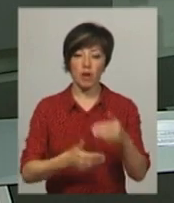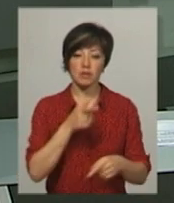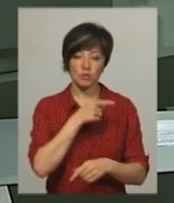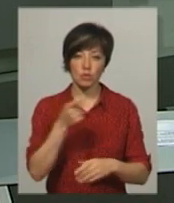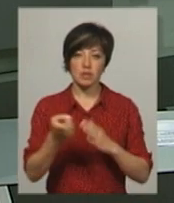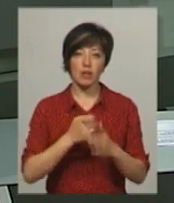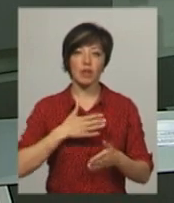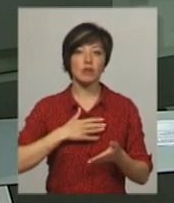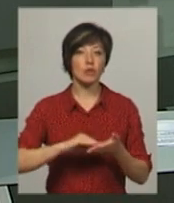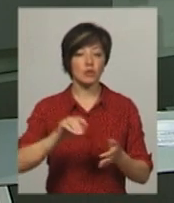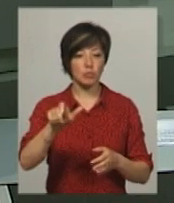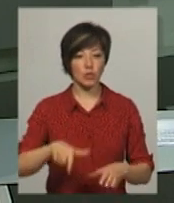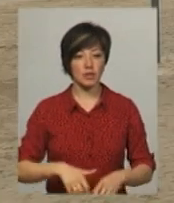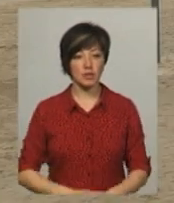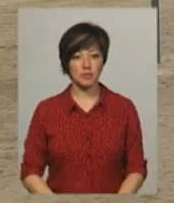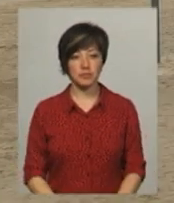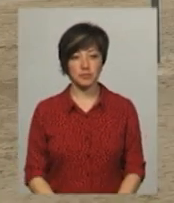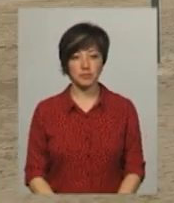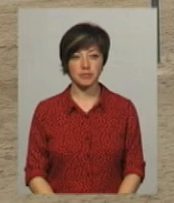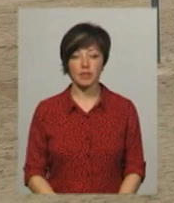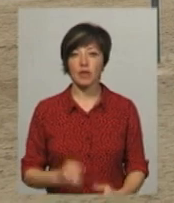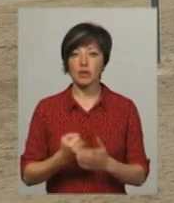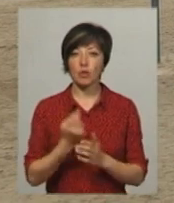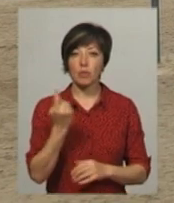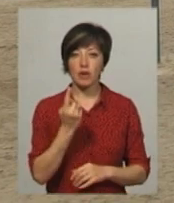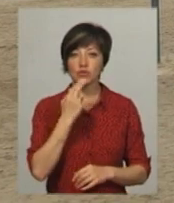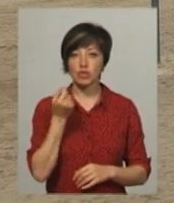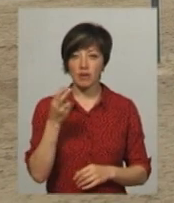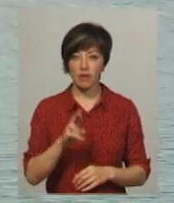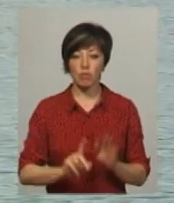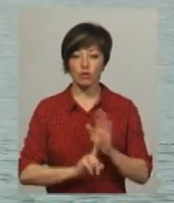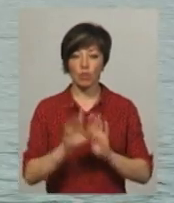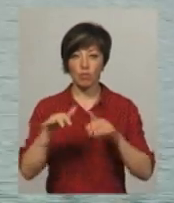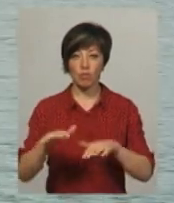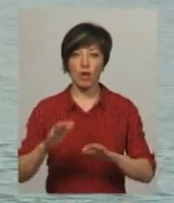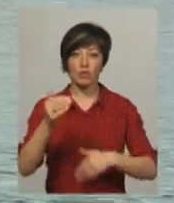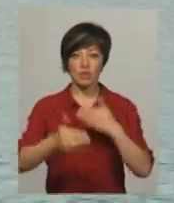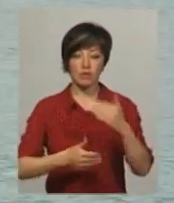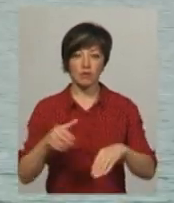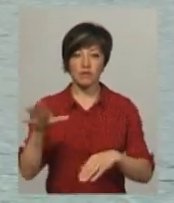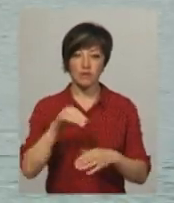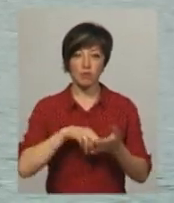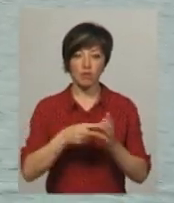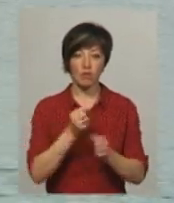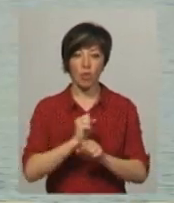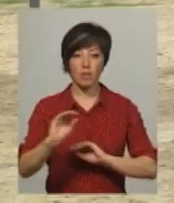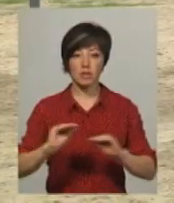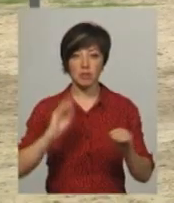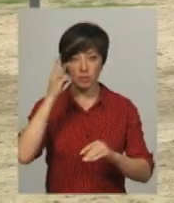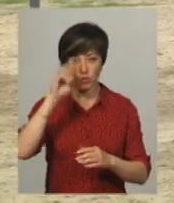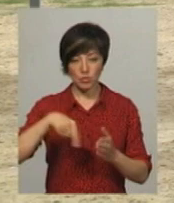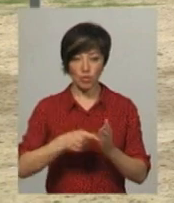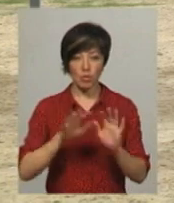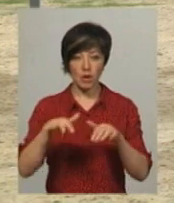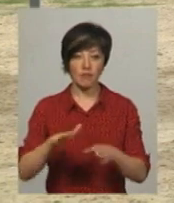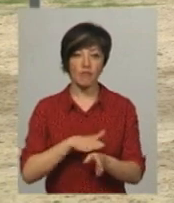дізнавався Андрій Гуменний. До першого червня, початку купального сезону, всі заплановлені роботи областування Хмельницького міського